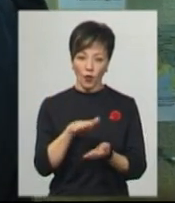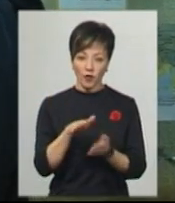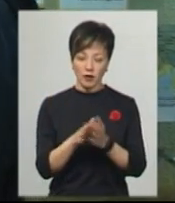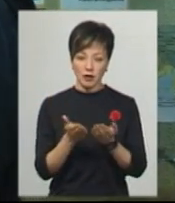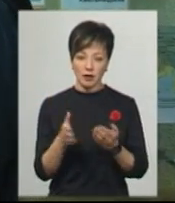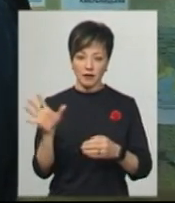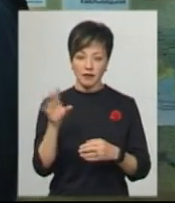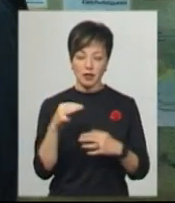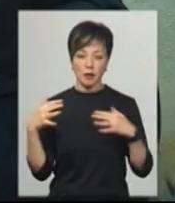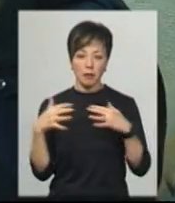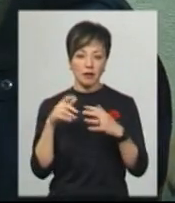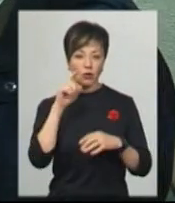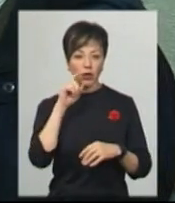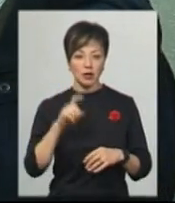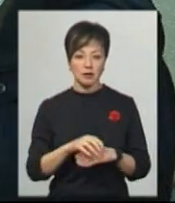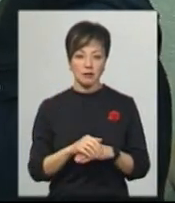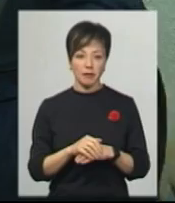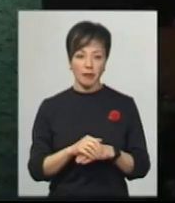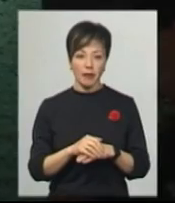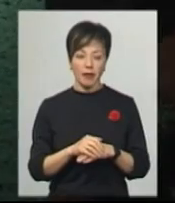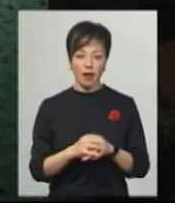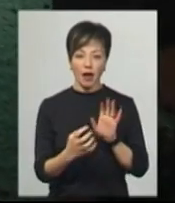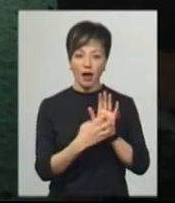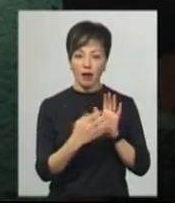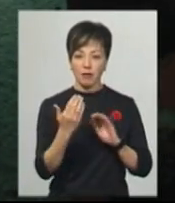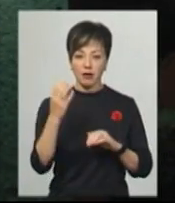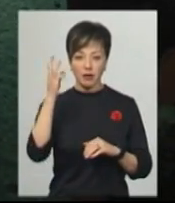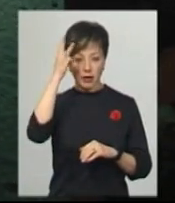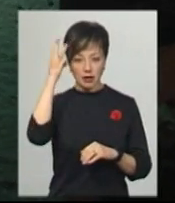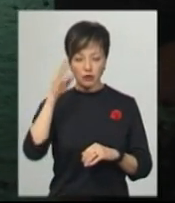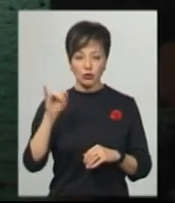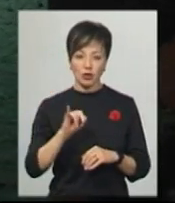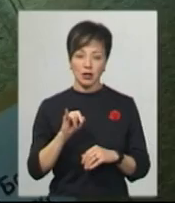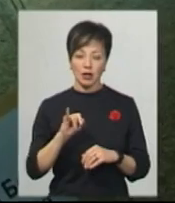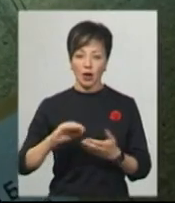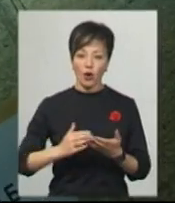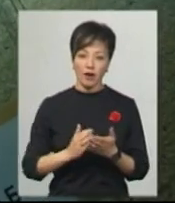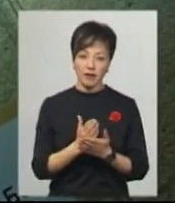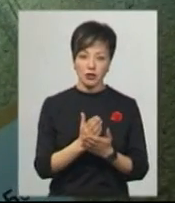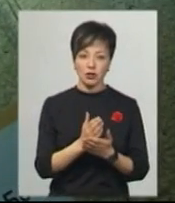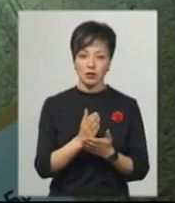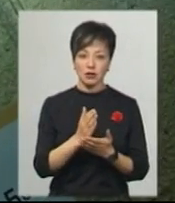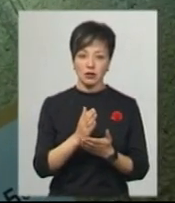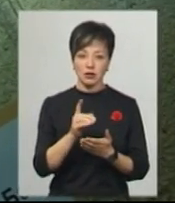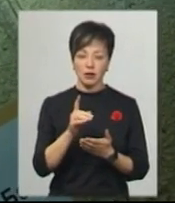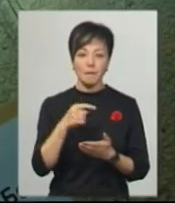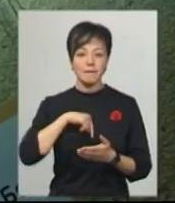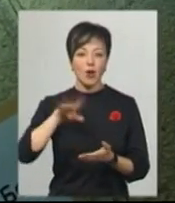українських. Герб Богдана Хмельницького, а також біографічні його відомості та